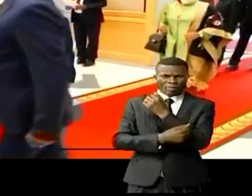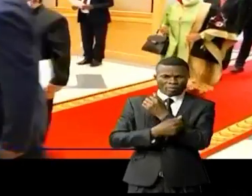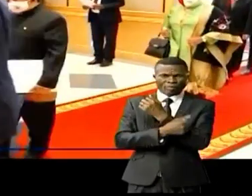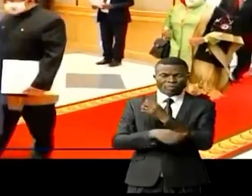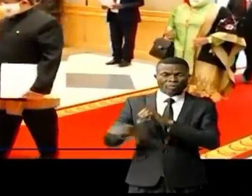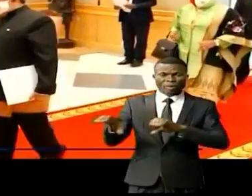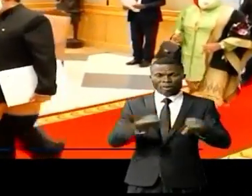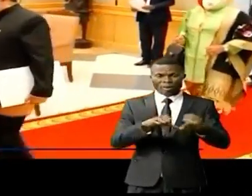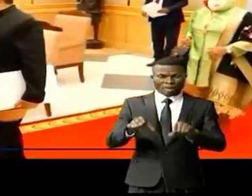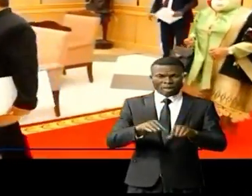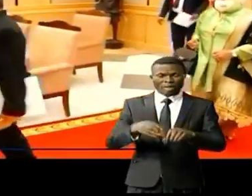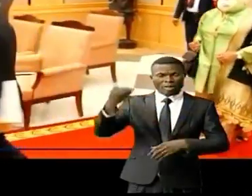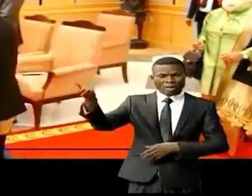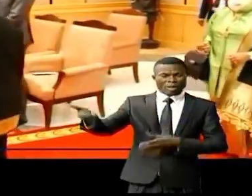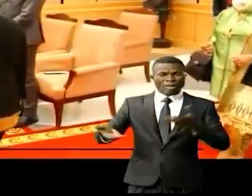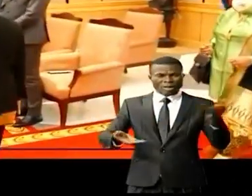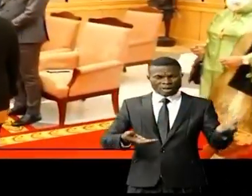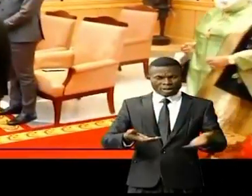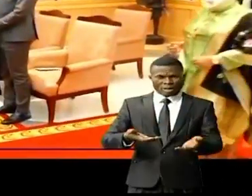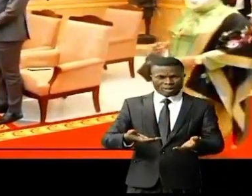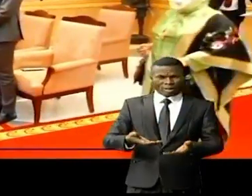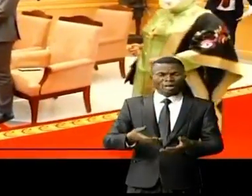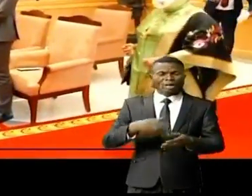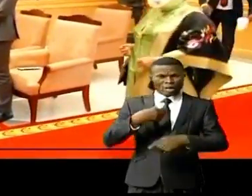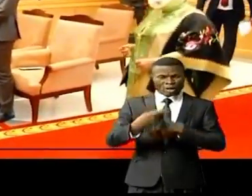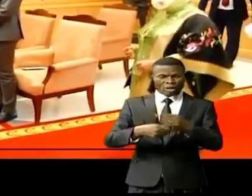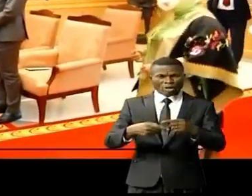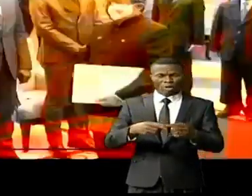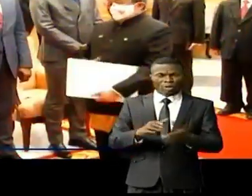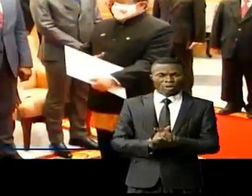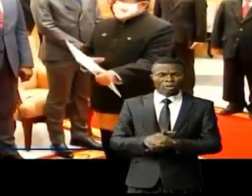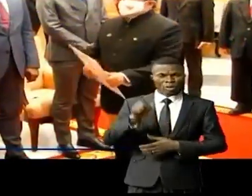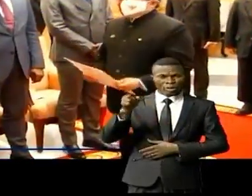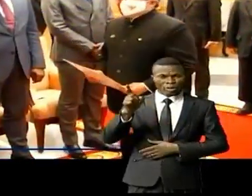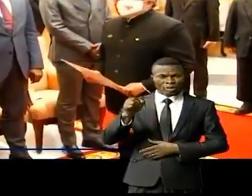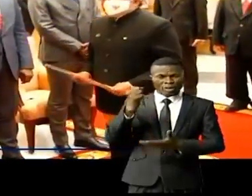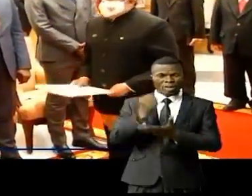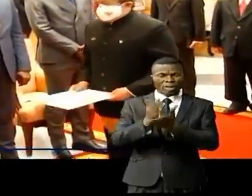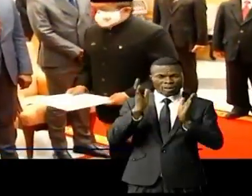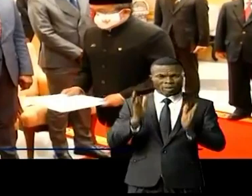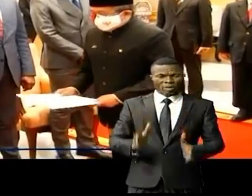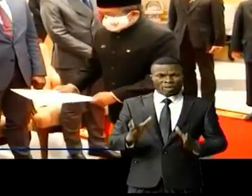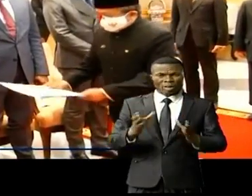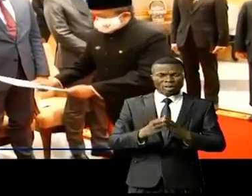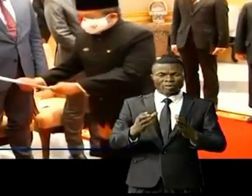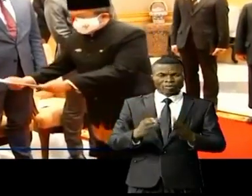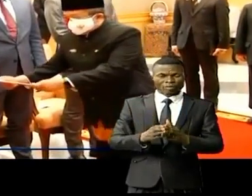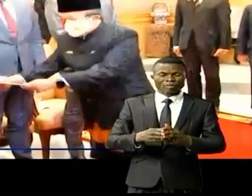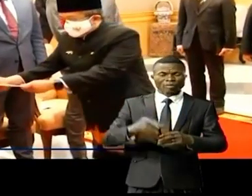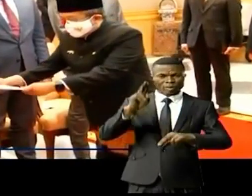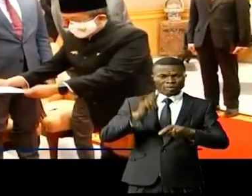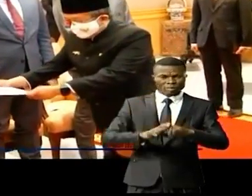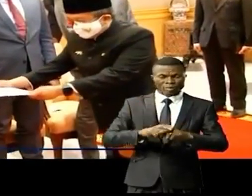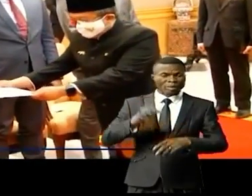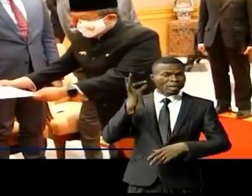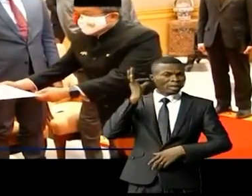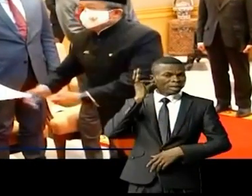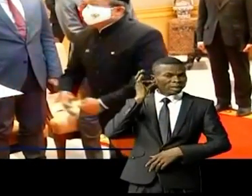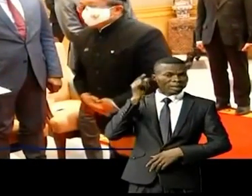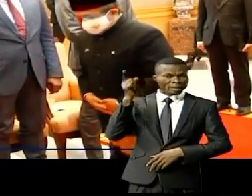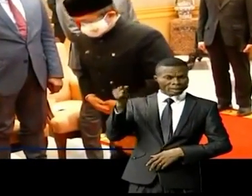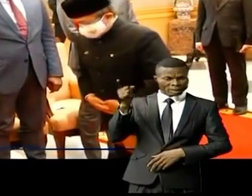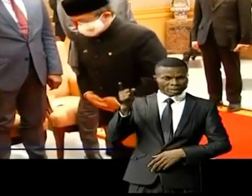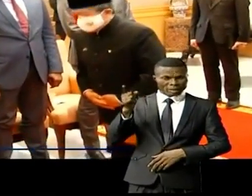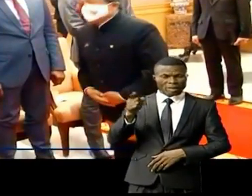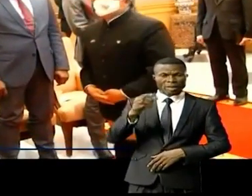cérémonial protocolaire a été enfin déroulé à Mohamed Eri, ambassadeur avec résidence à Nairobi au Kenya. Autrefois